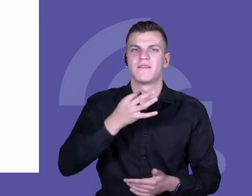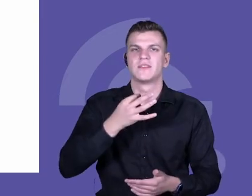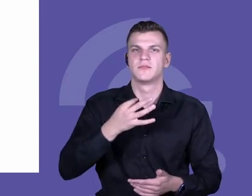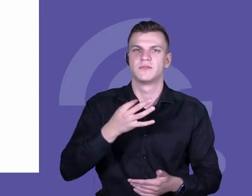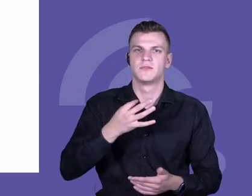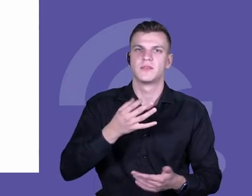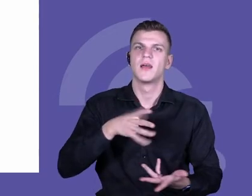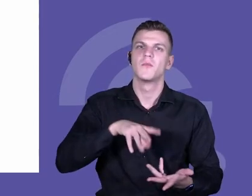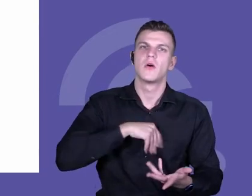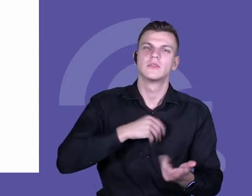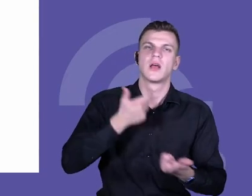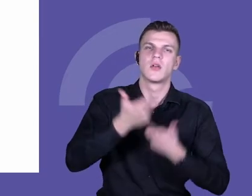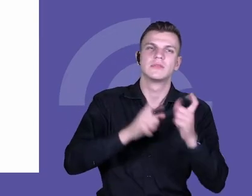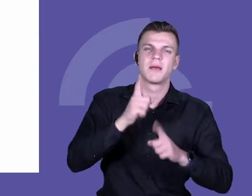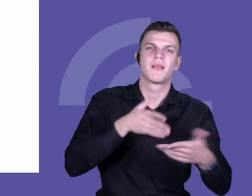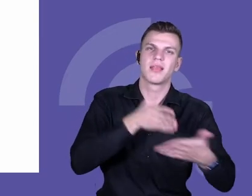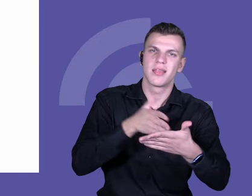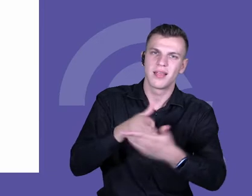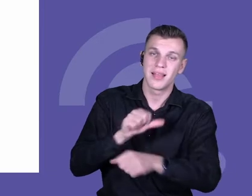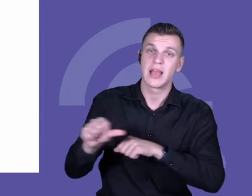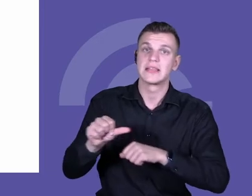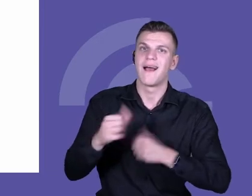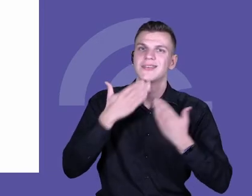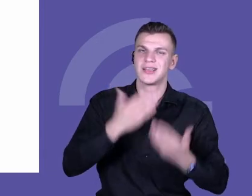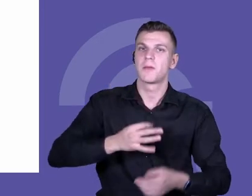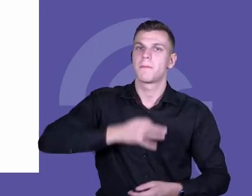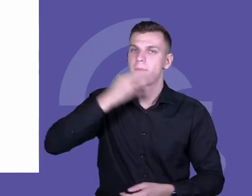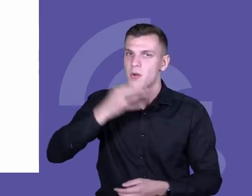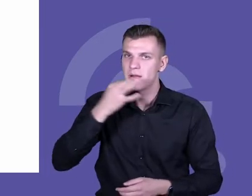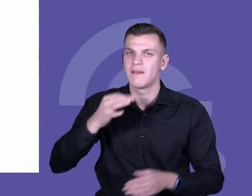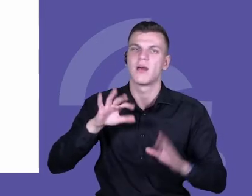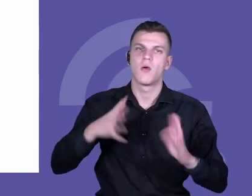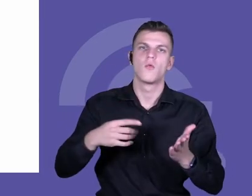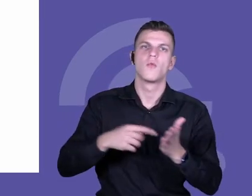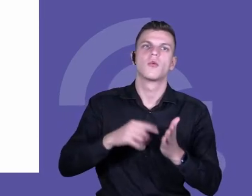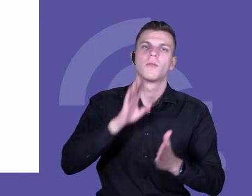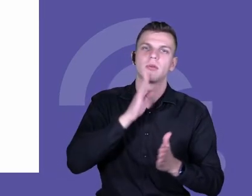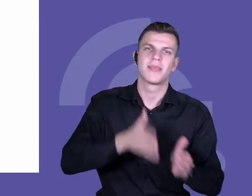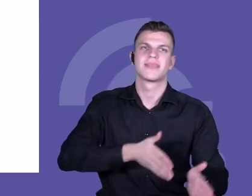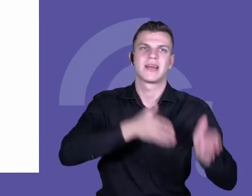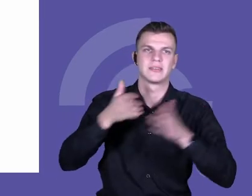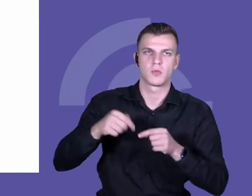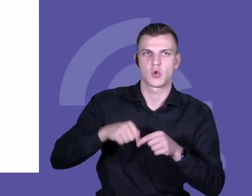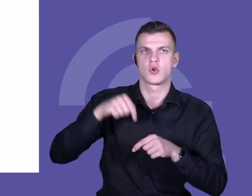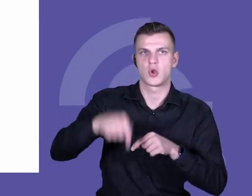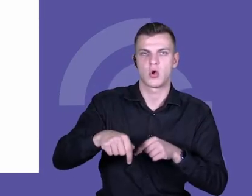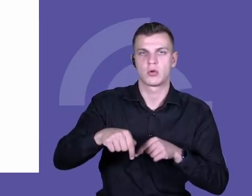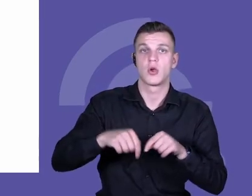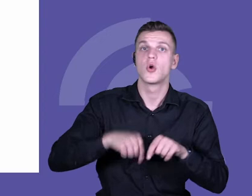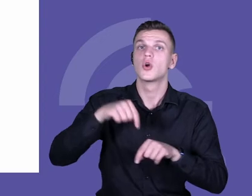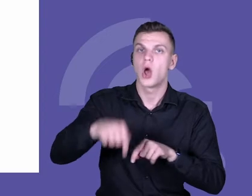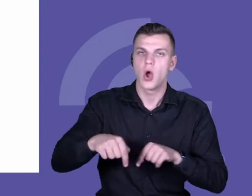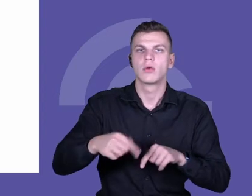ograniczenia i to usprawnienie, ta poprawa jest jako kolejnym etapem budowania